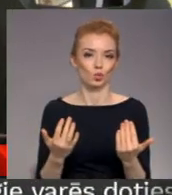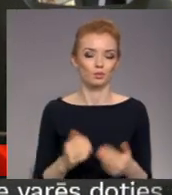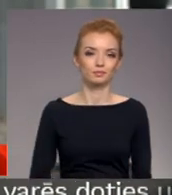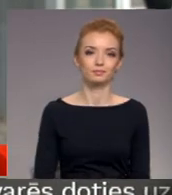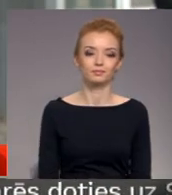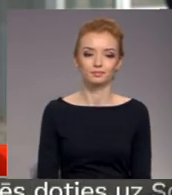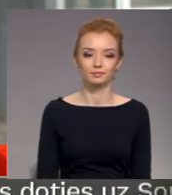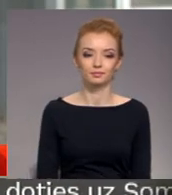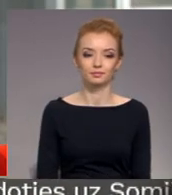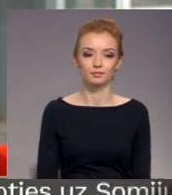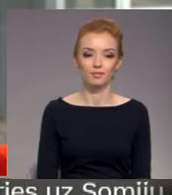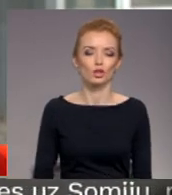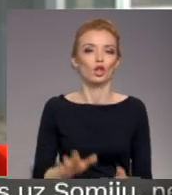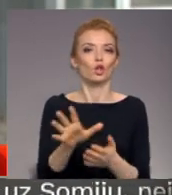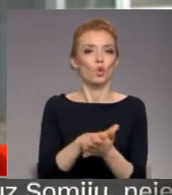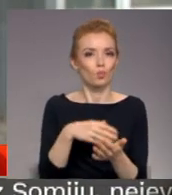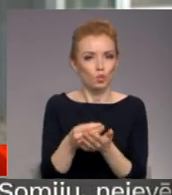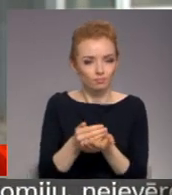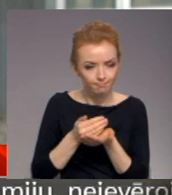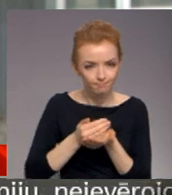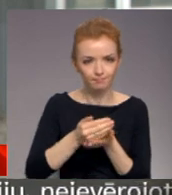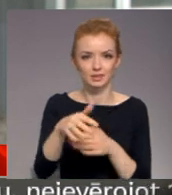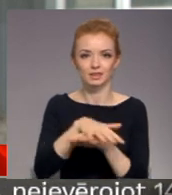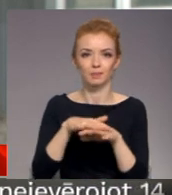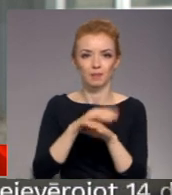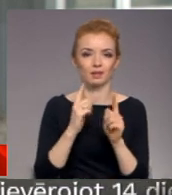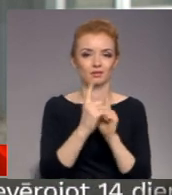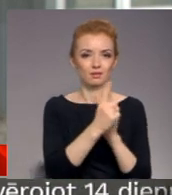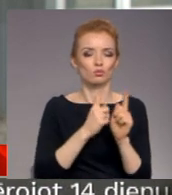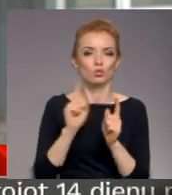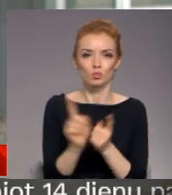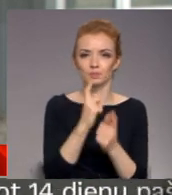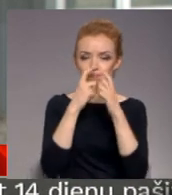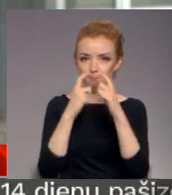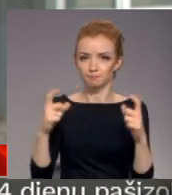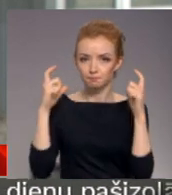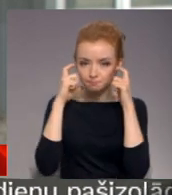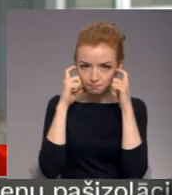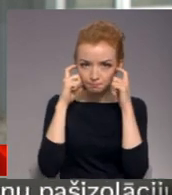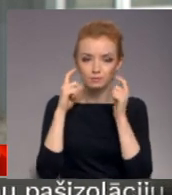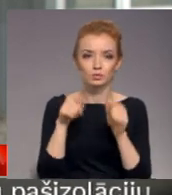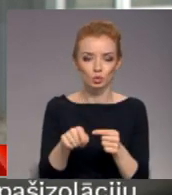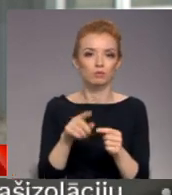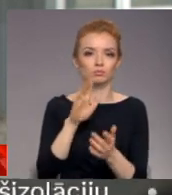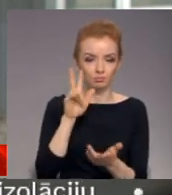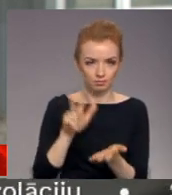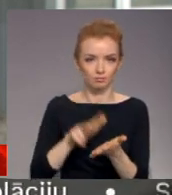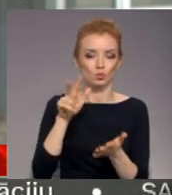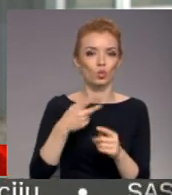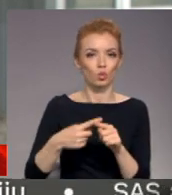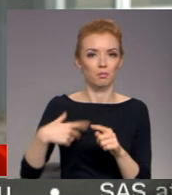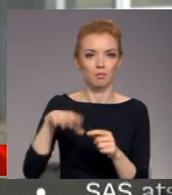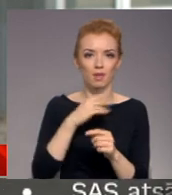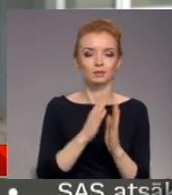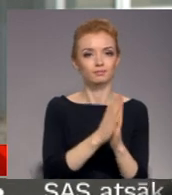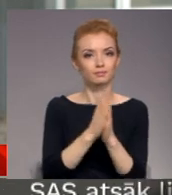Jo projām sabiedriskajā transportā noteikti ir jālieto mutas un deguna aizsagi, tā šī kārtība paliek nemainīgi, un mēs arī aicinām